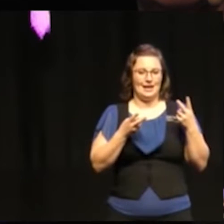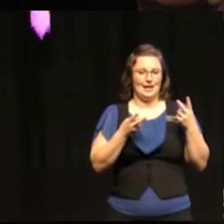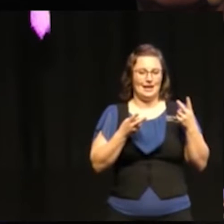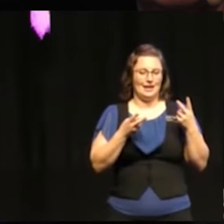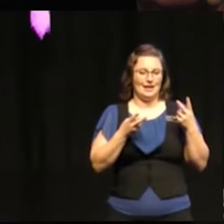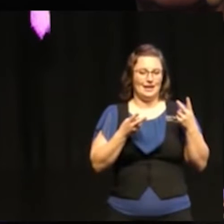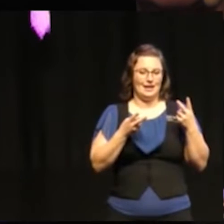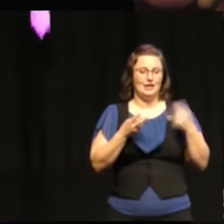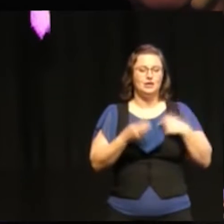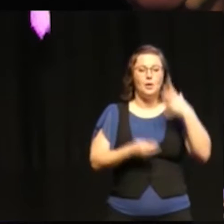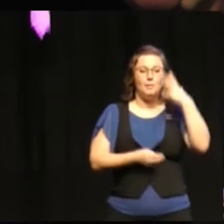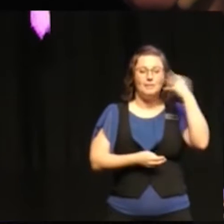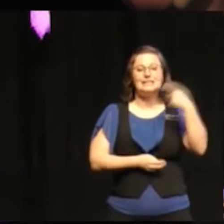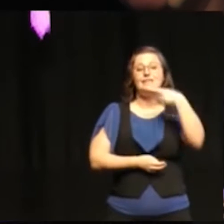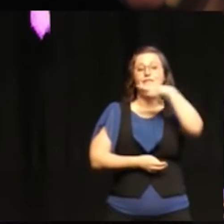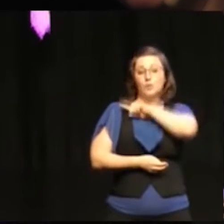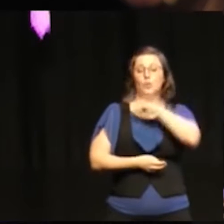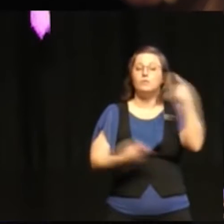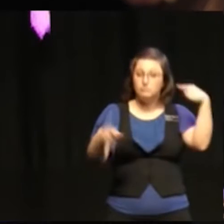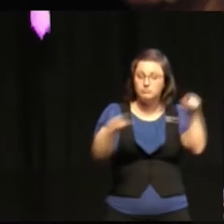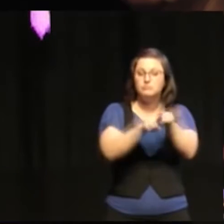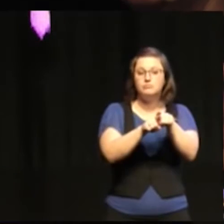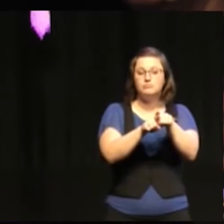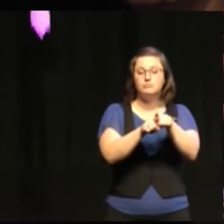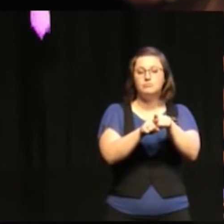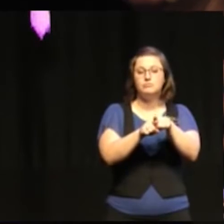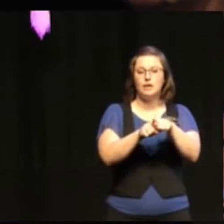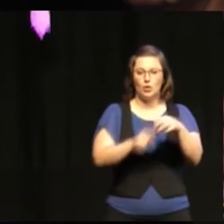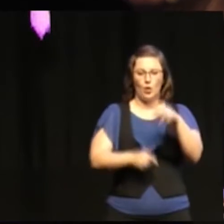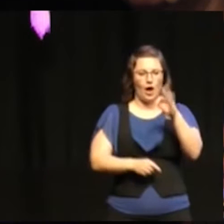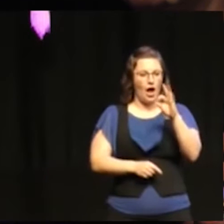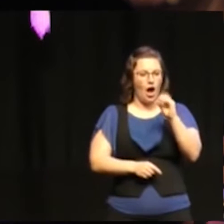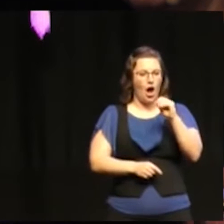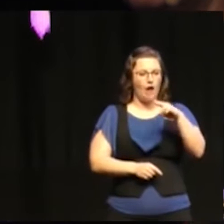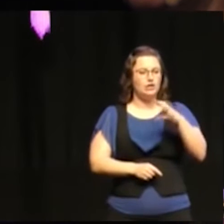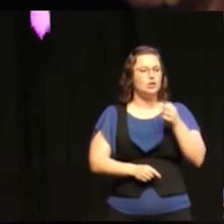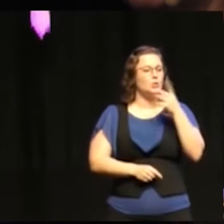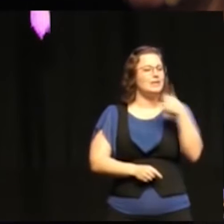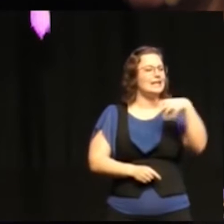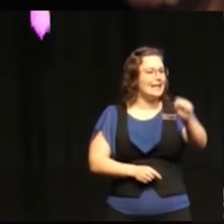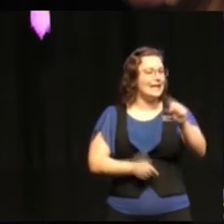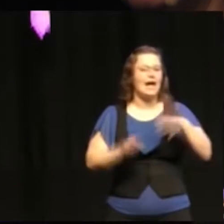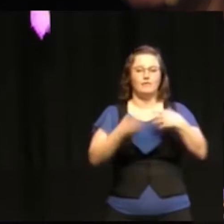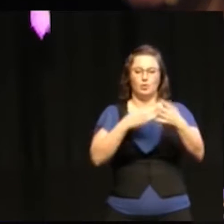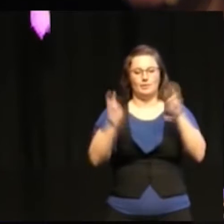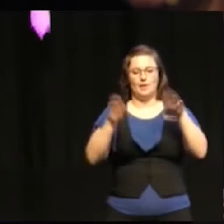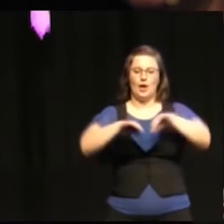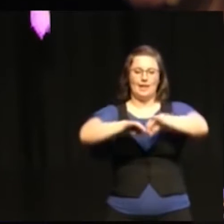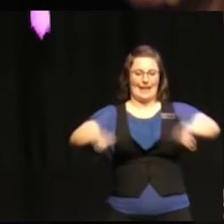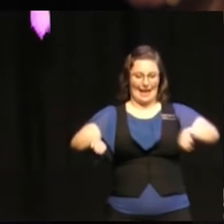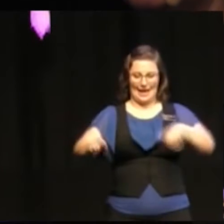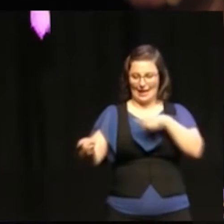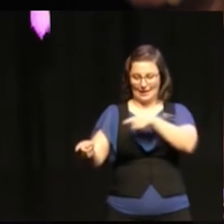Jag minns att för ett år sedan när de antogs så sa Hans Rosling en uppdelning att man kan säga att